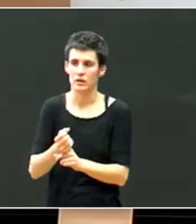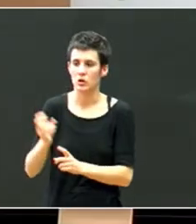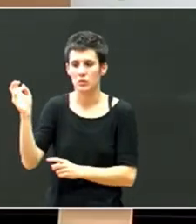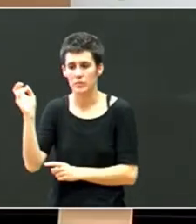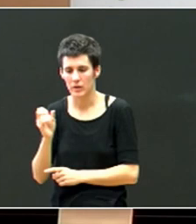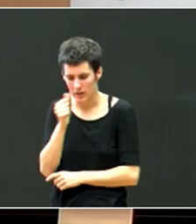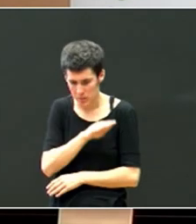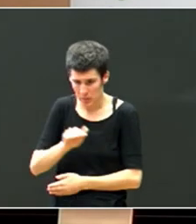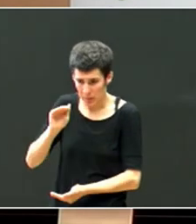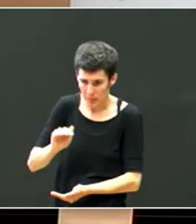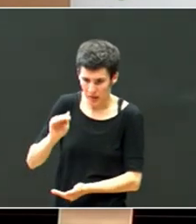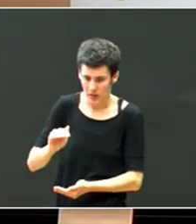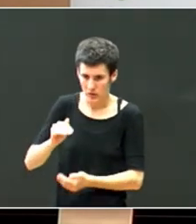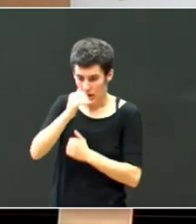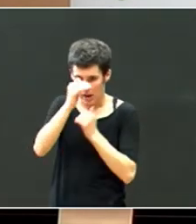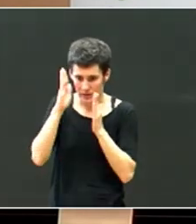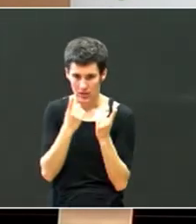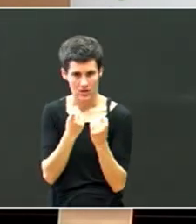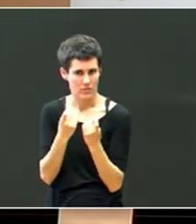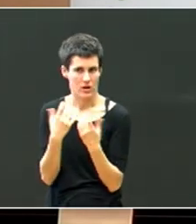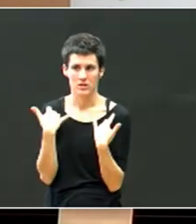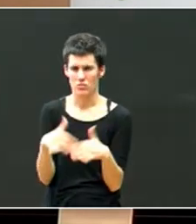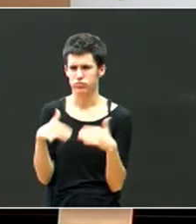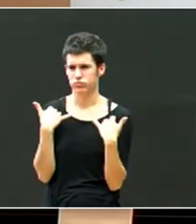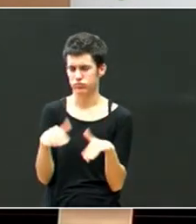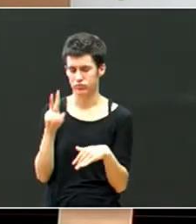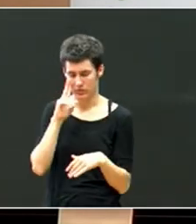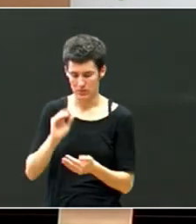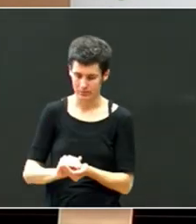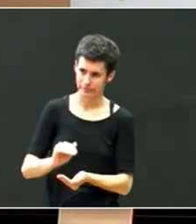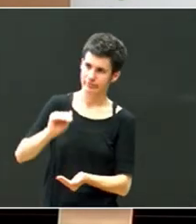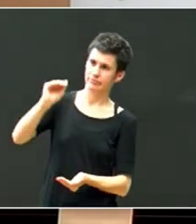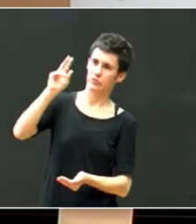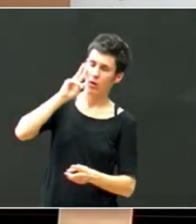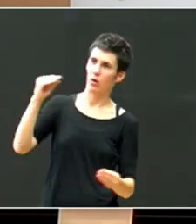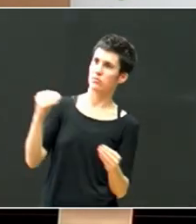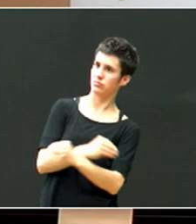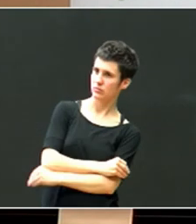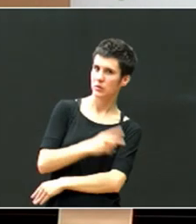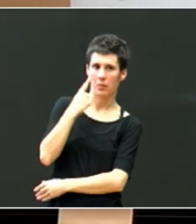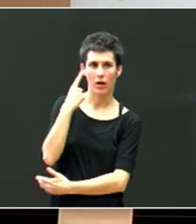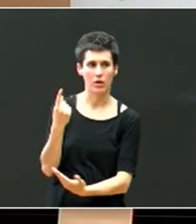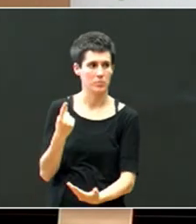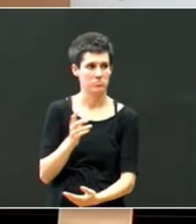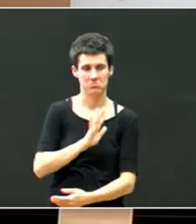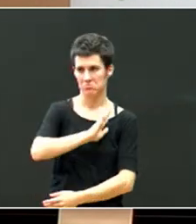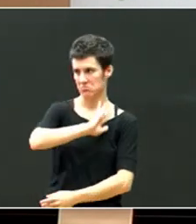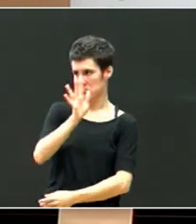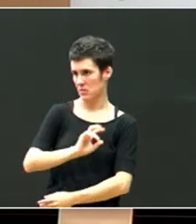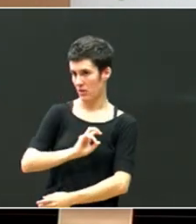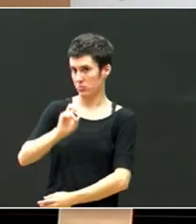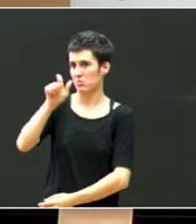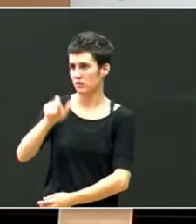falta batxutan, izugarria egoten da, eta ikusten dozu ez dakizen bat urtera, eta esaten dozu gux, hau beste ume bata, hau beste